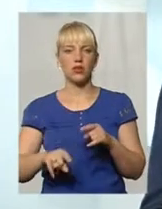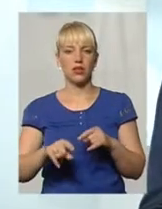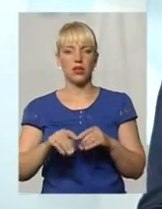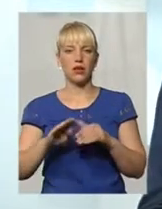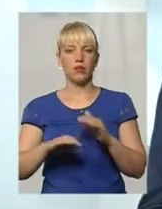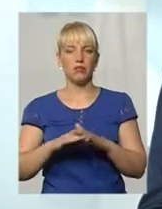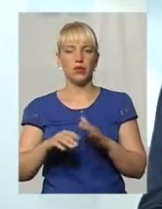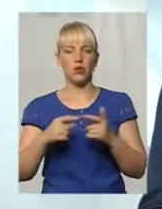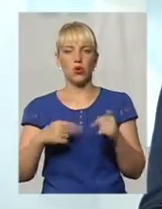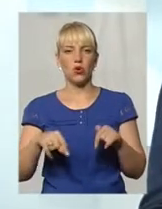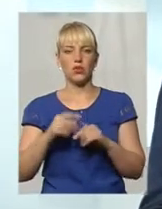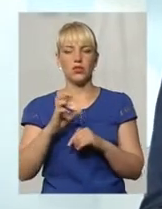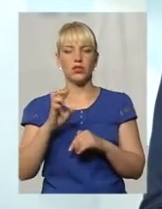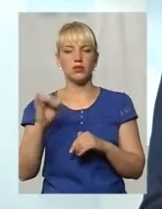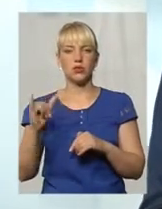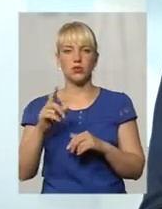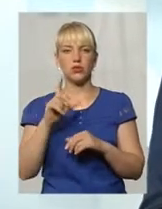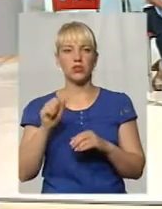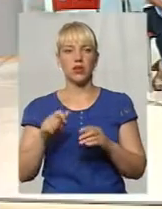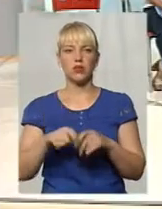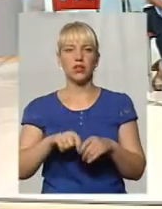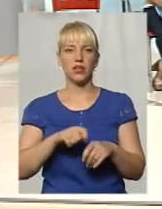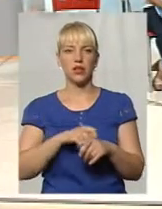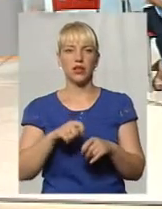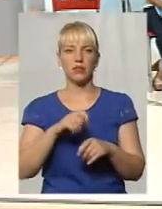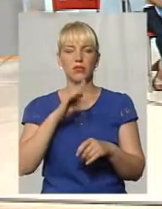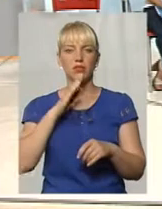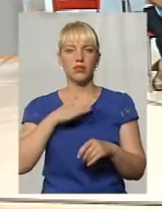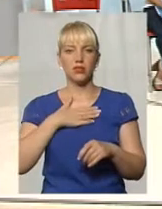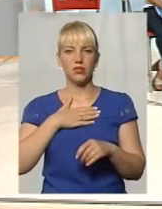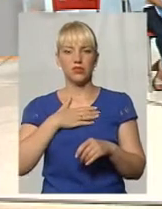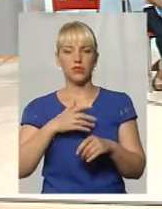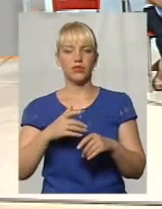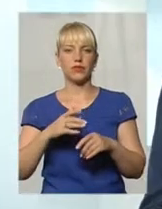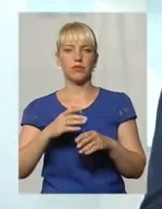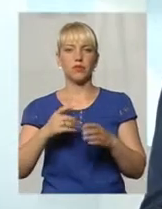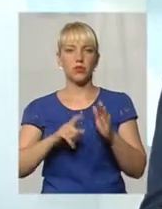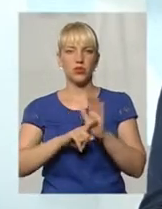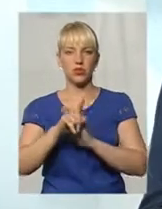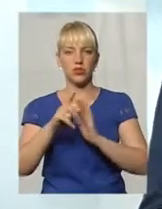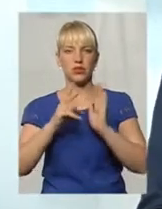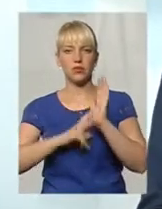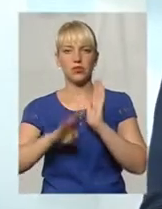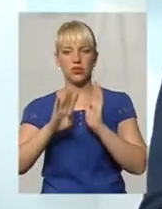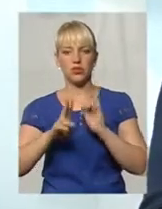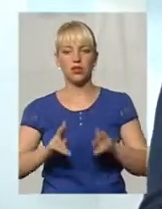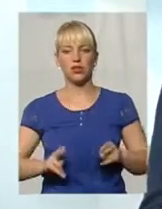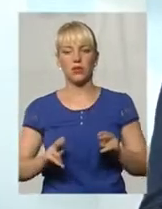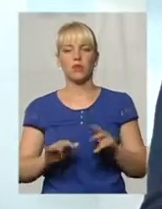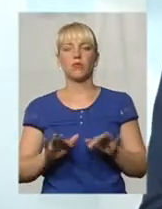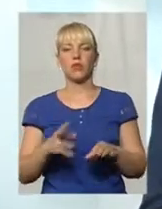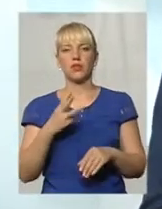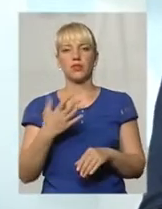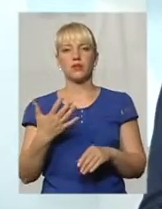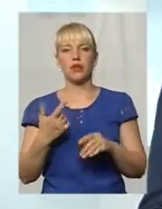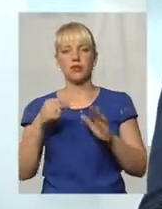СБУ за матеріалами нашими оперативними підрозділами розпочато 74 кримінальних провадження, 35 з яких пов'язані